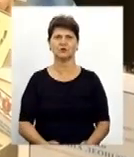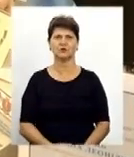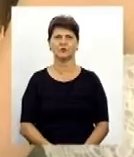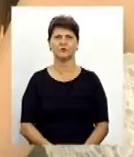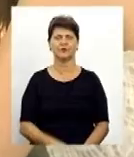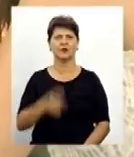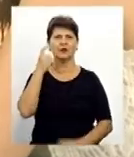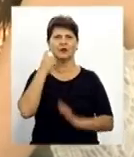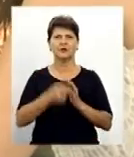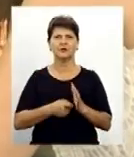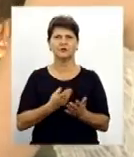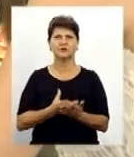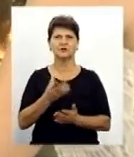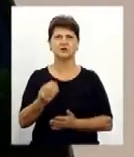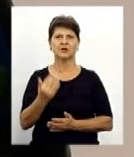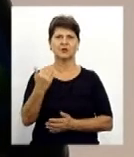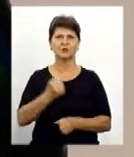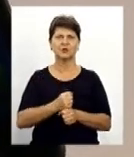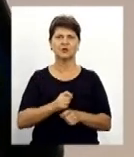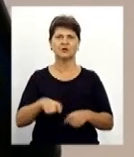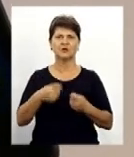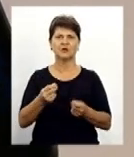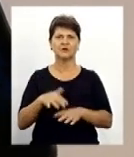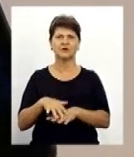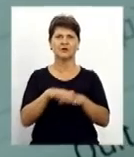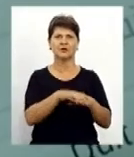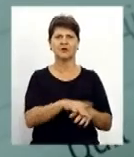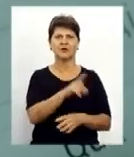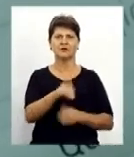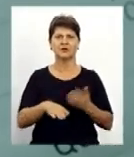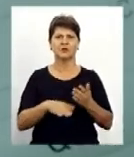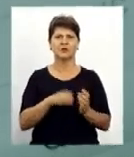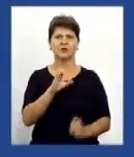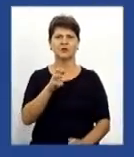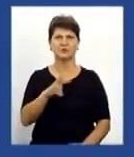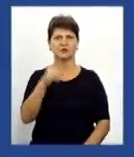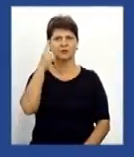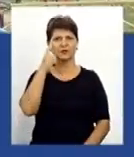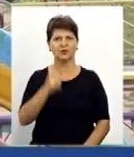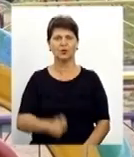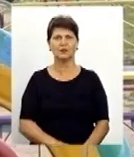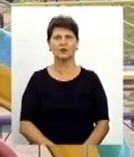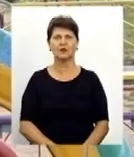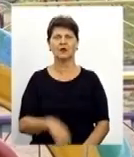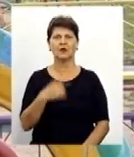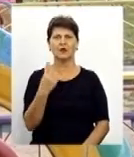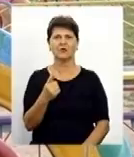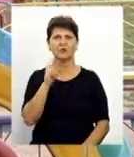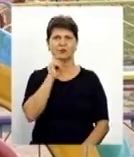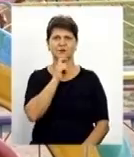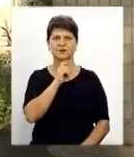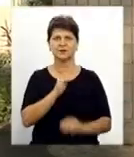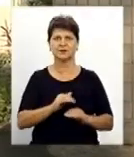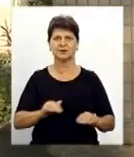Дізнатися, що сплачує за вас роботодавець від драхування, можна за допомогою СМС-повідомлення. В одному із вінецьких